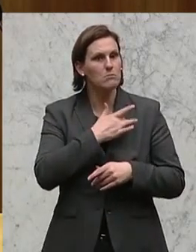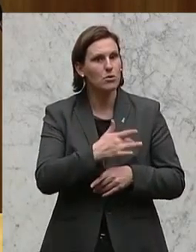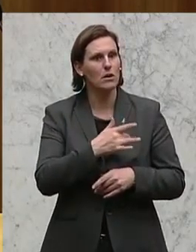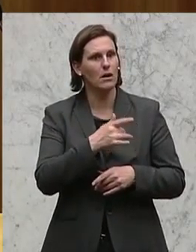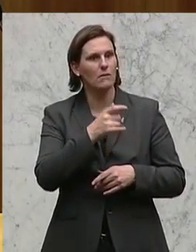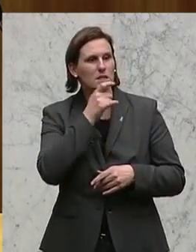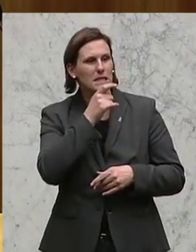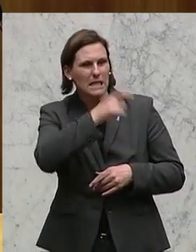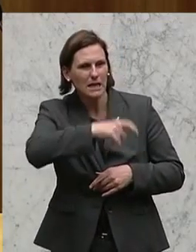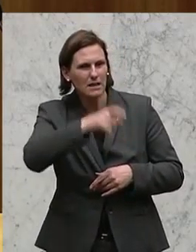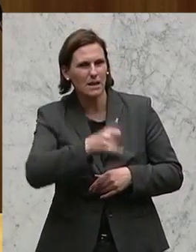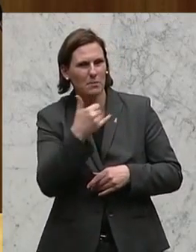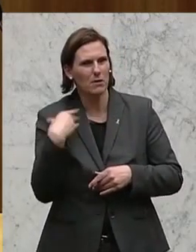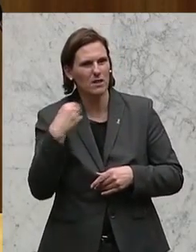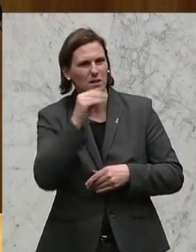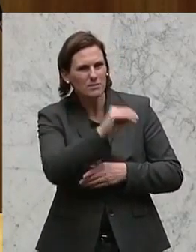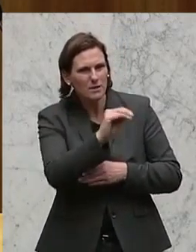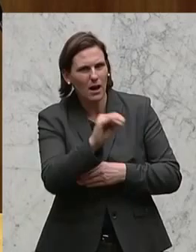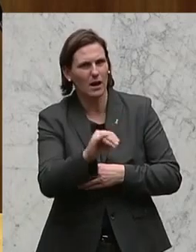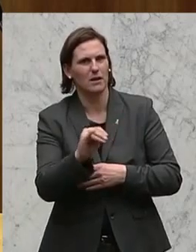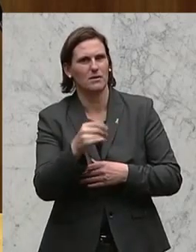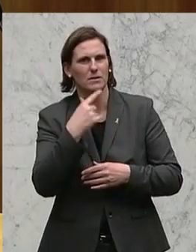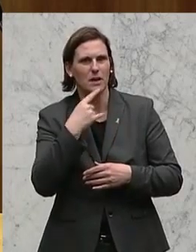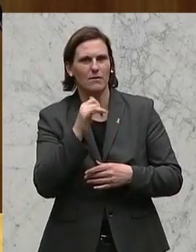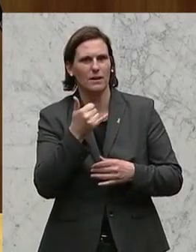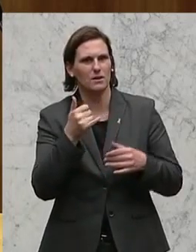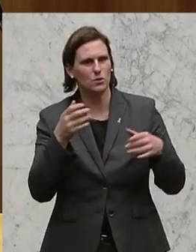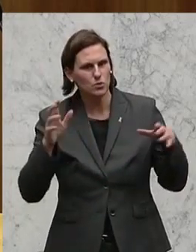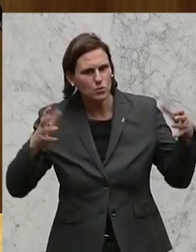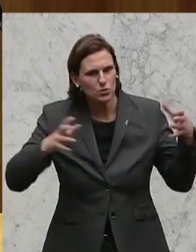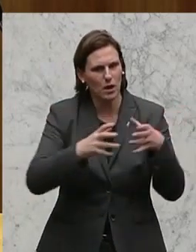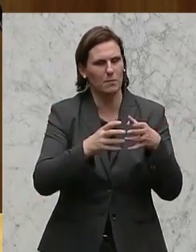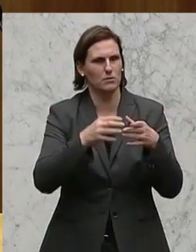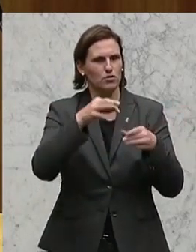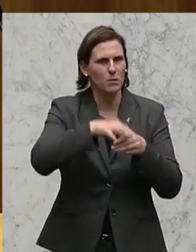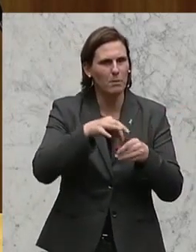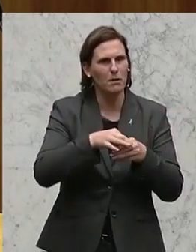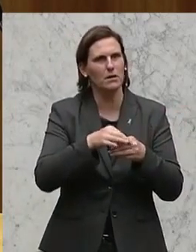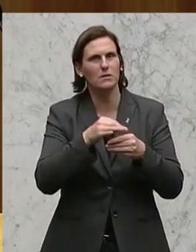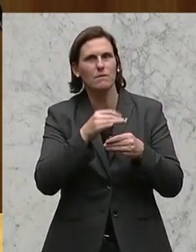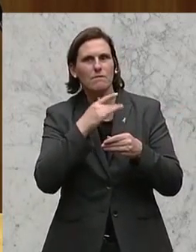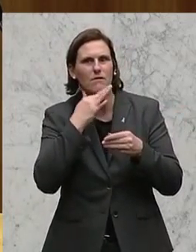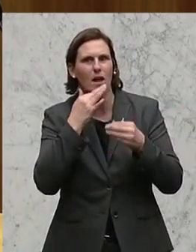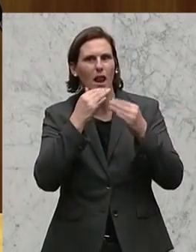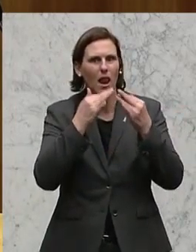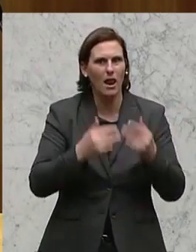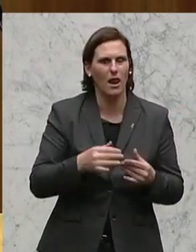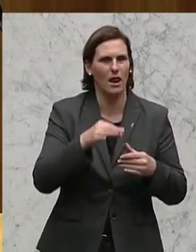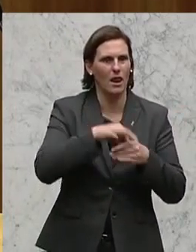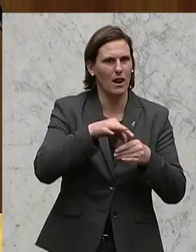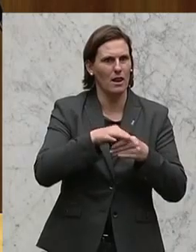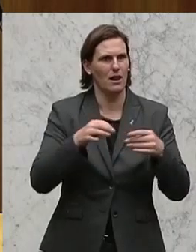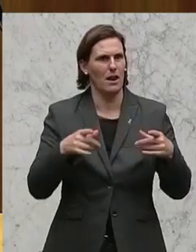Versicherten immer wieder sagen, weil ja gesagt wird, ja, wenn man optimiert, wenn man zusammenlegt, spart man sich so viel ein und die Leistungen werden dann